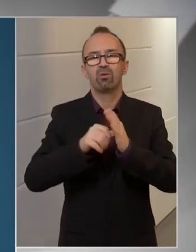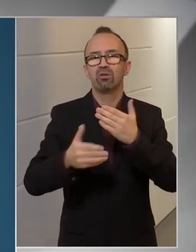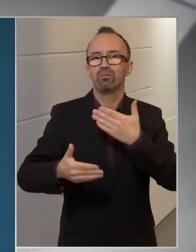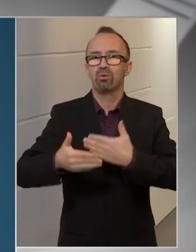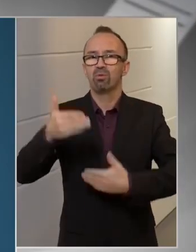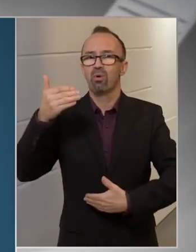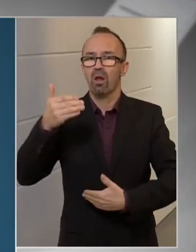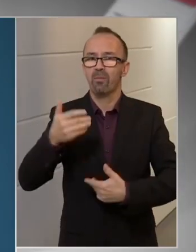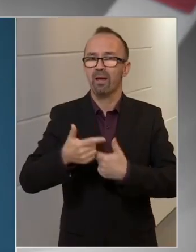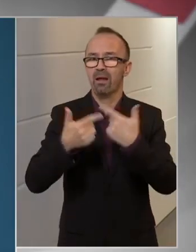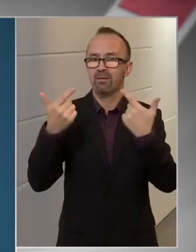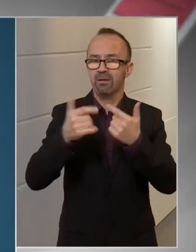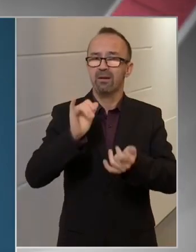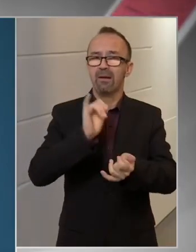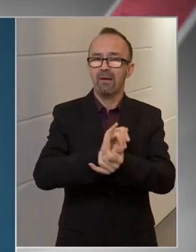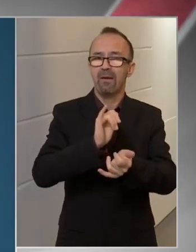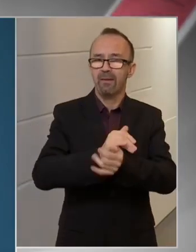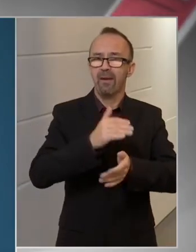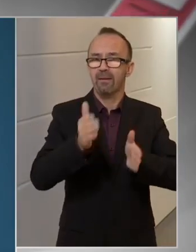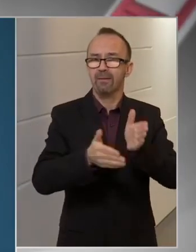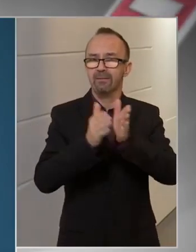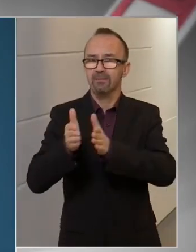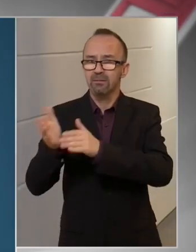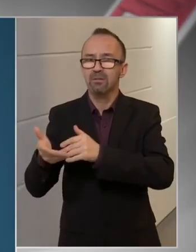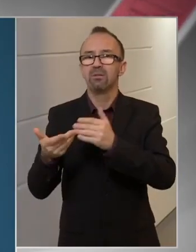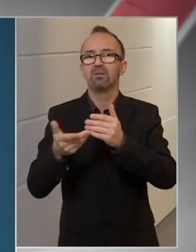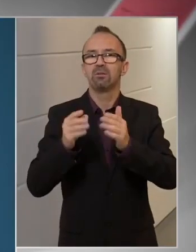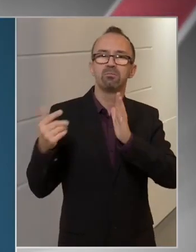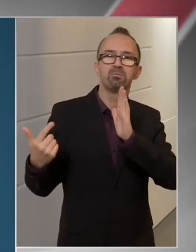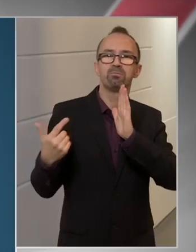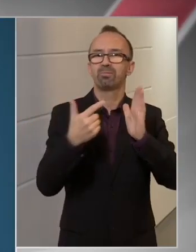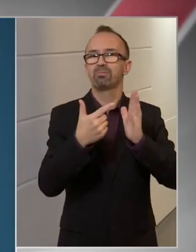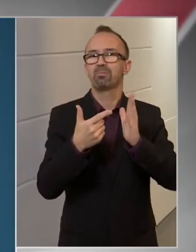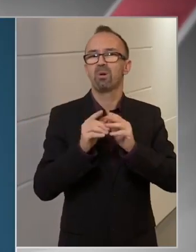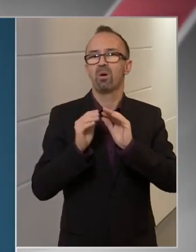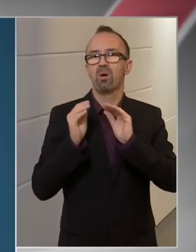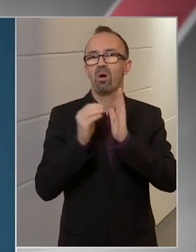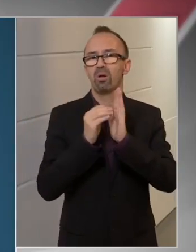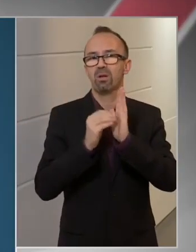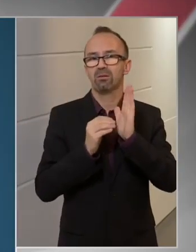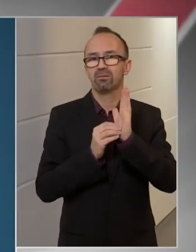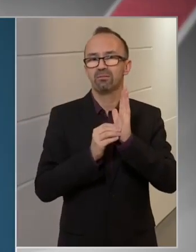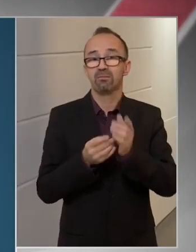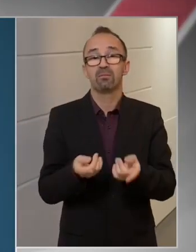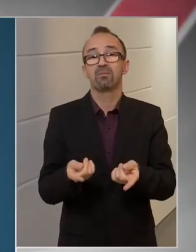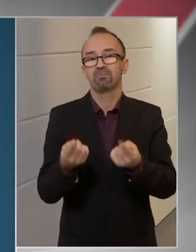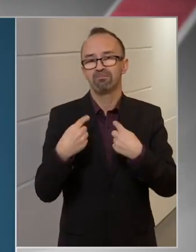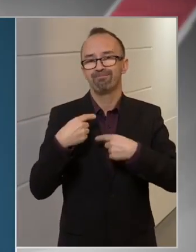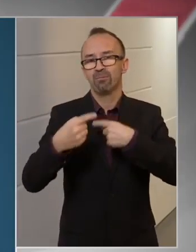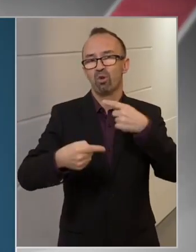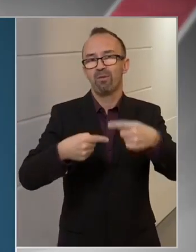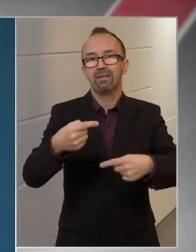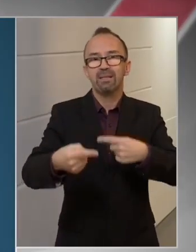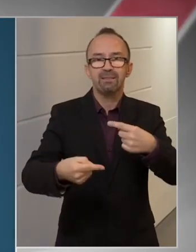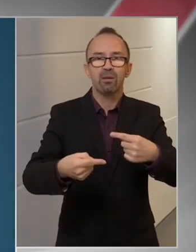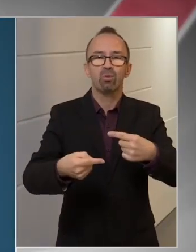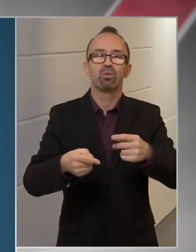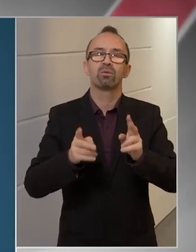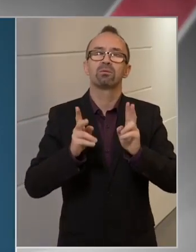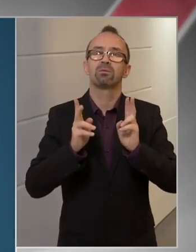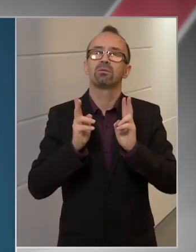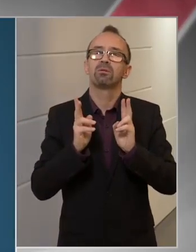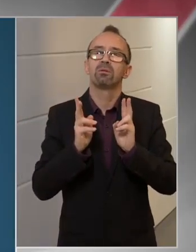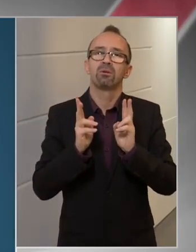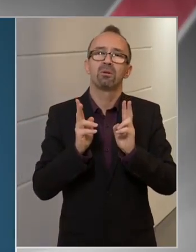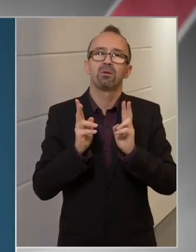honlapján, ott hétről hétre megjelenítjük az adatokat, amiből következtetünk arra,